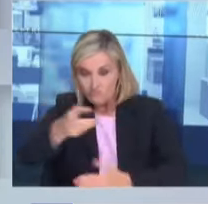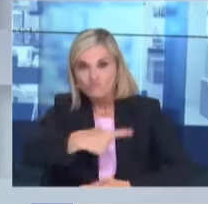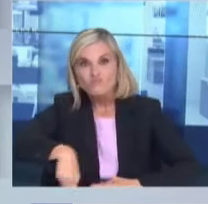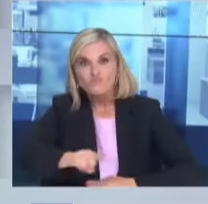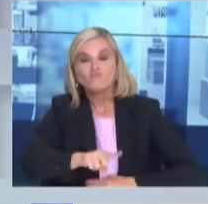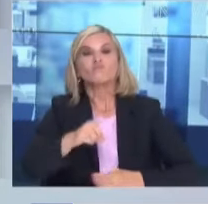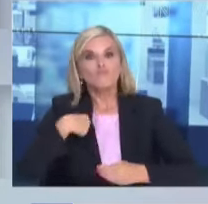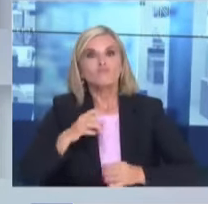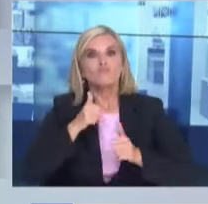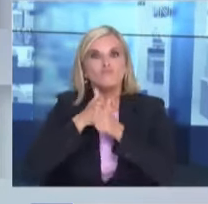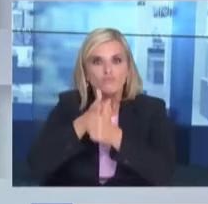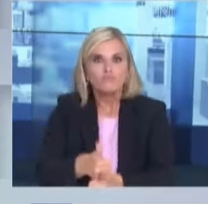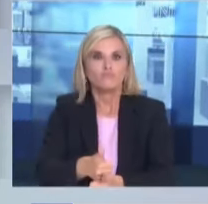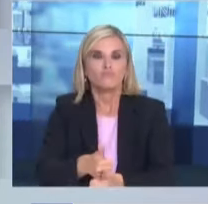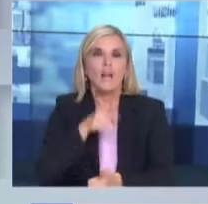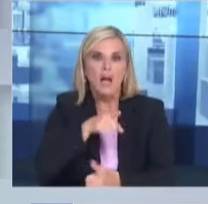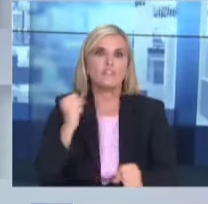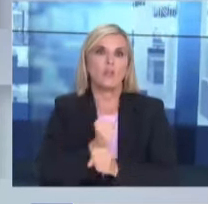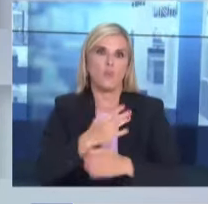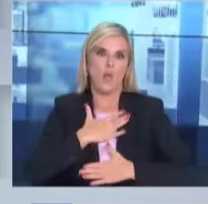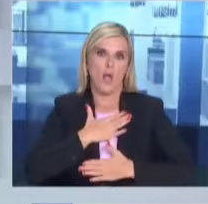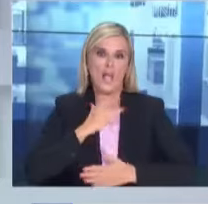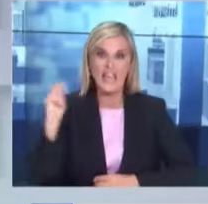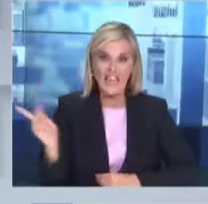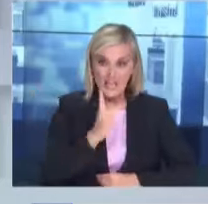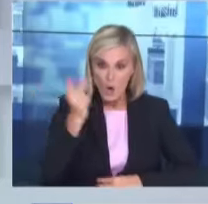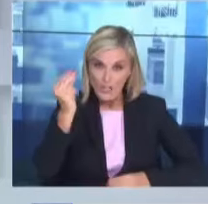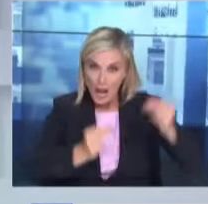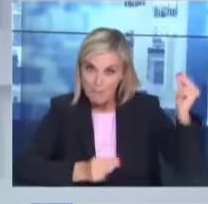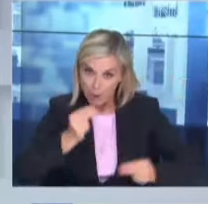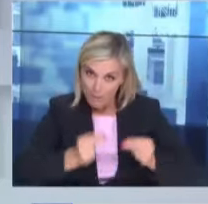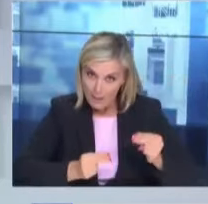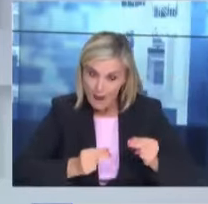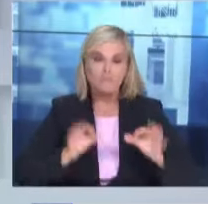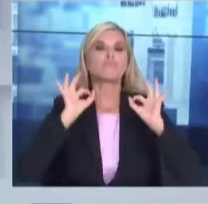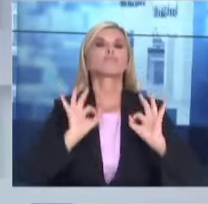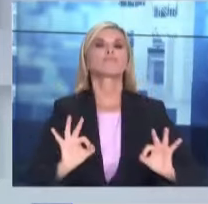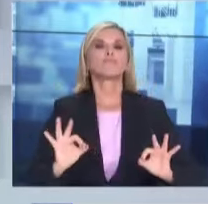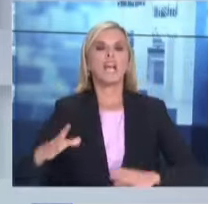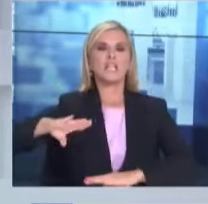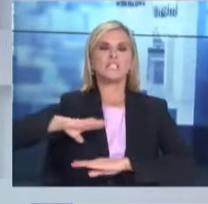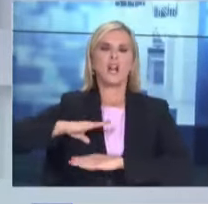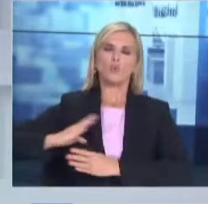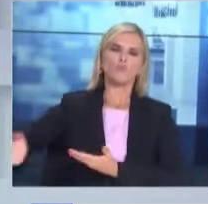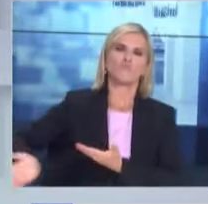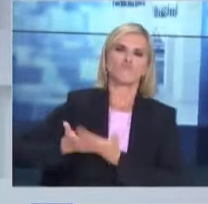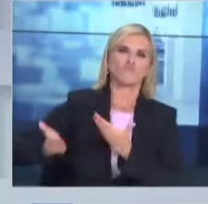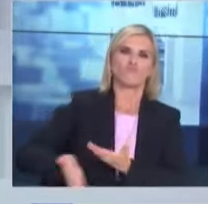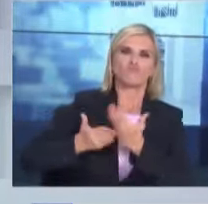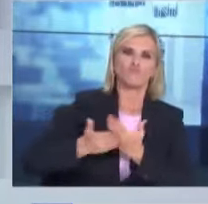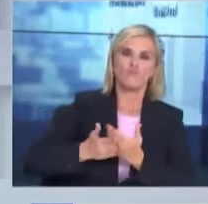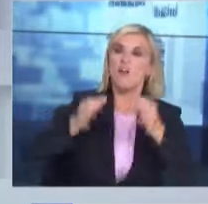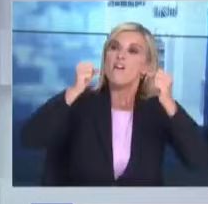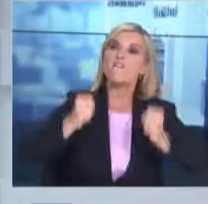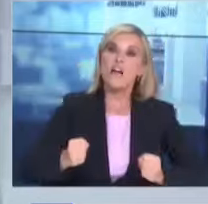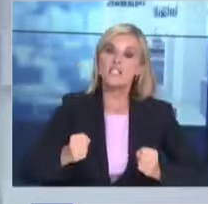από τις αποστολές της και όταν η κοινωνία πλήγεται οι ένοπλες δυνάμεις πάντοτε βεβαίως υπό τις οδηγίες και τις κατευθύνσεις του έχοντος τη Γενική Ευθύνη που είναι το